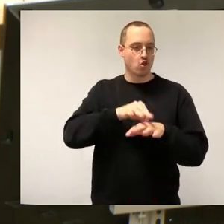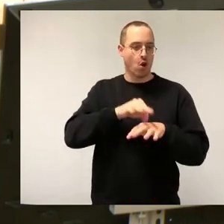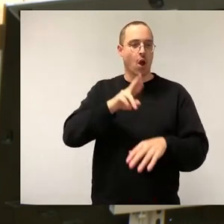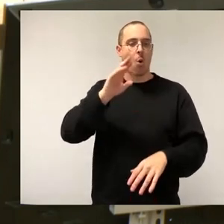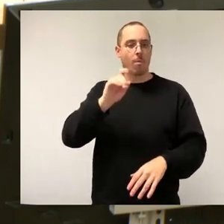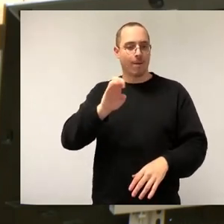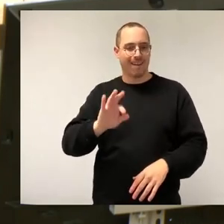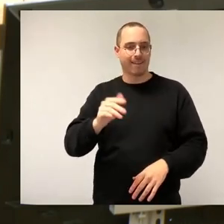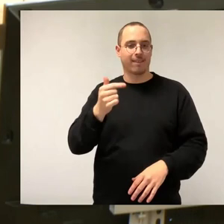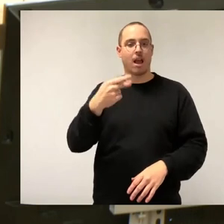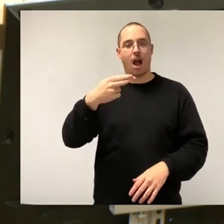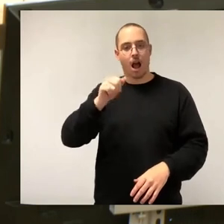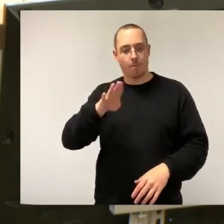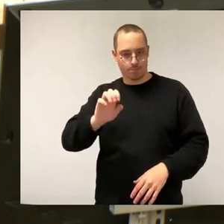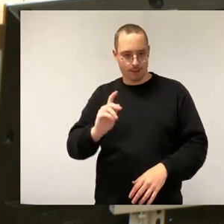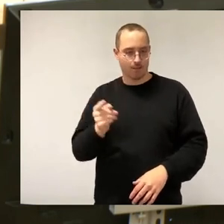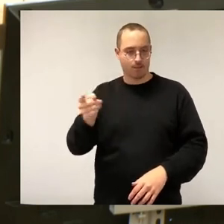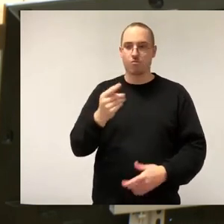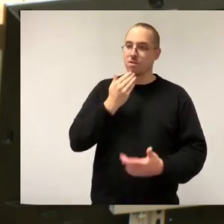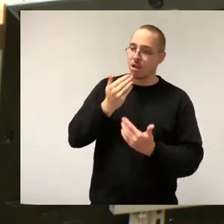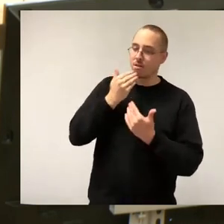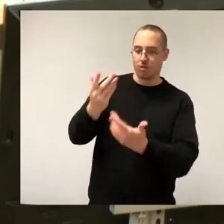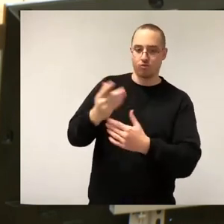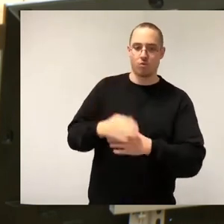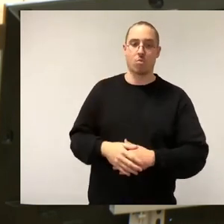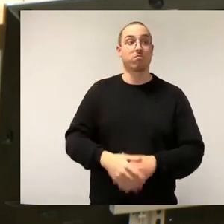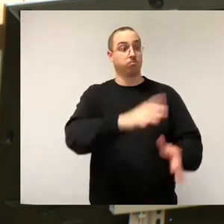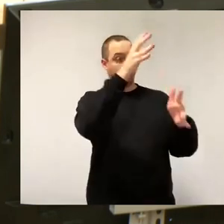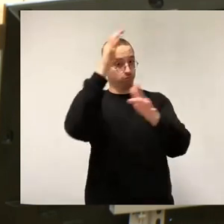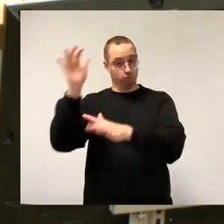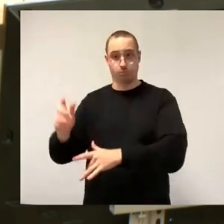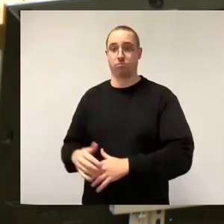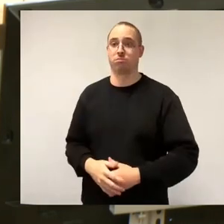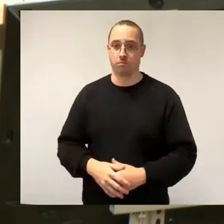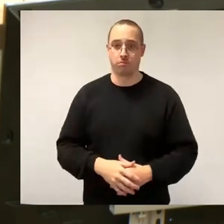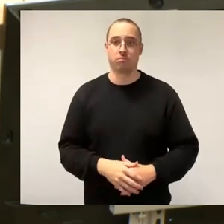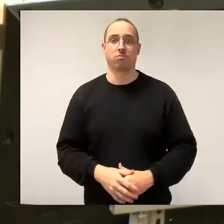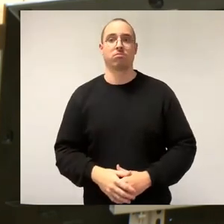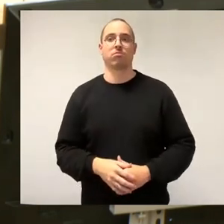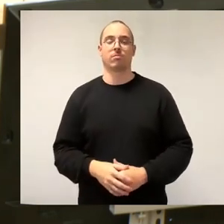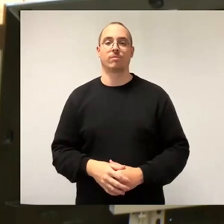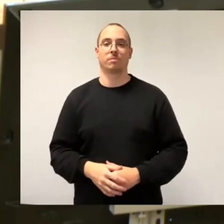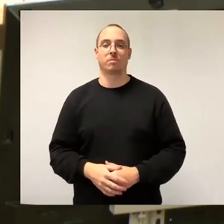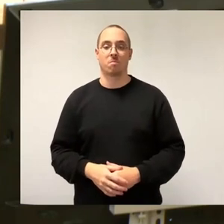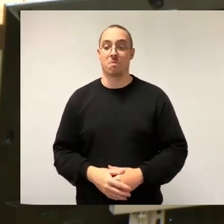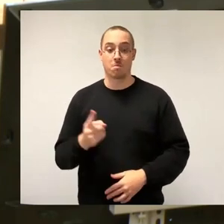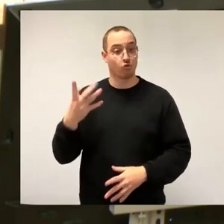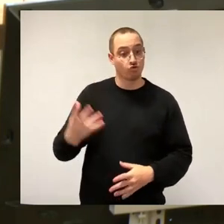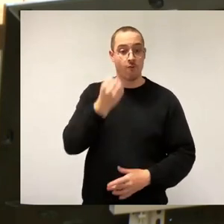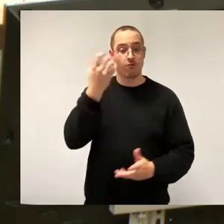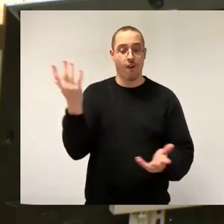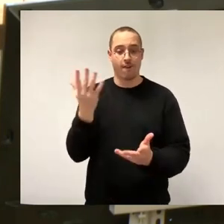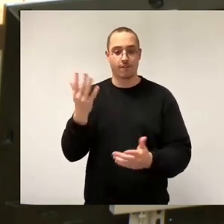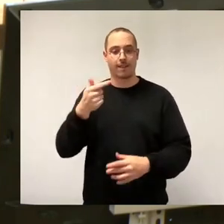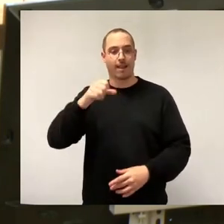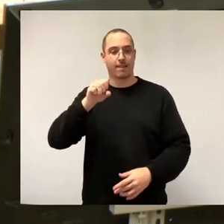Konzernführung von TSMC von einer Ansiedlung im Bundesgebiet zu überzeugen.